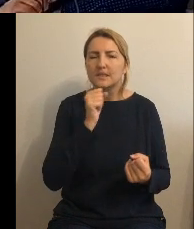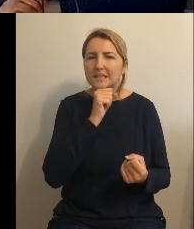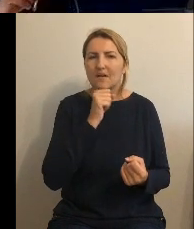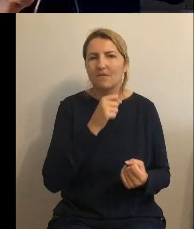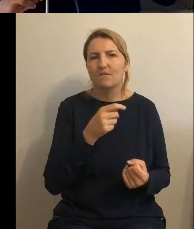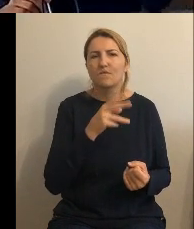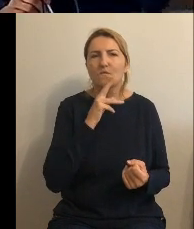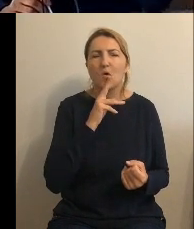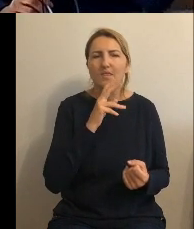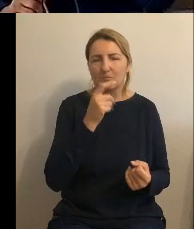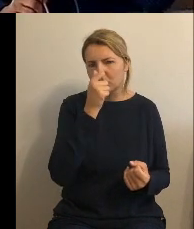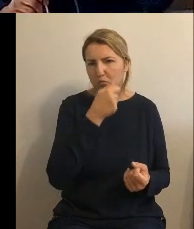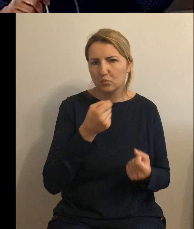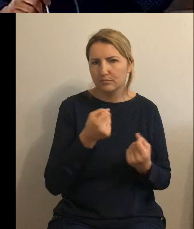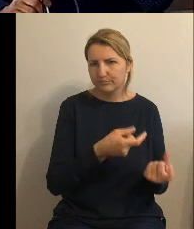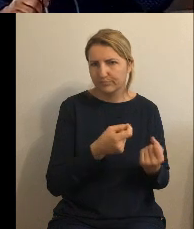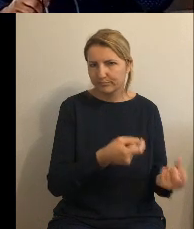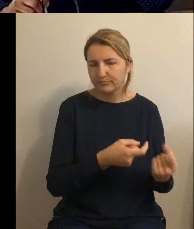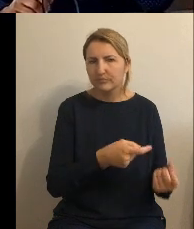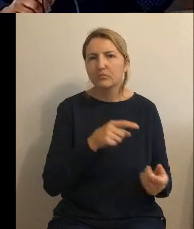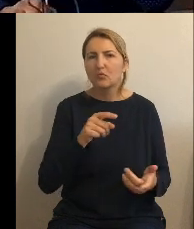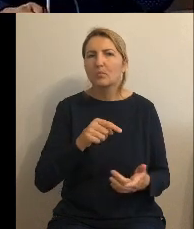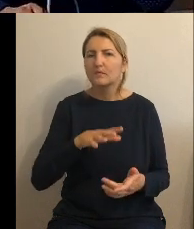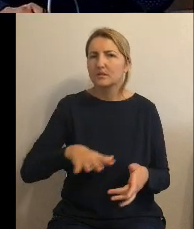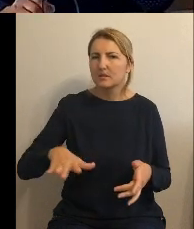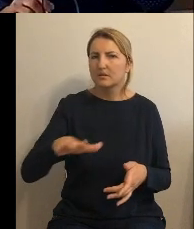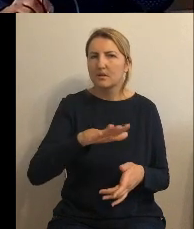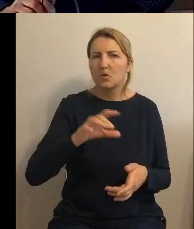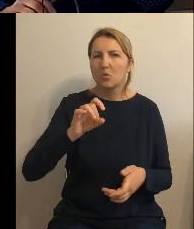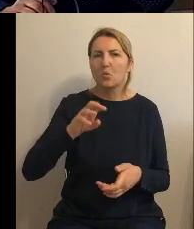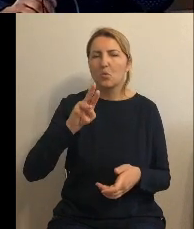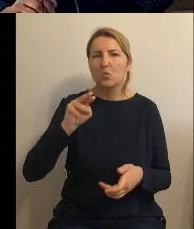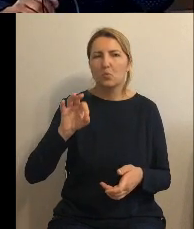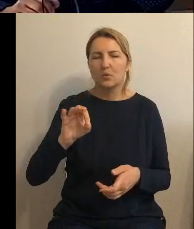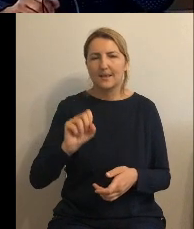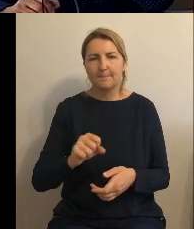na terenie gminy Gruta w latach 2021 2024